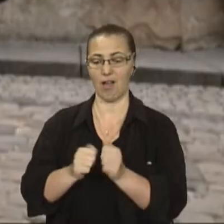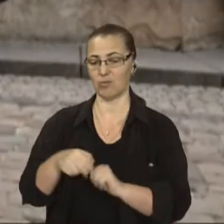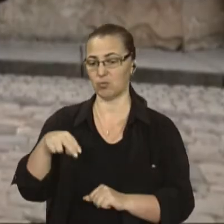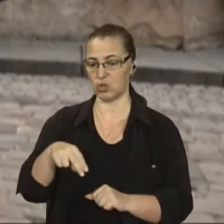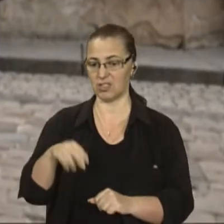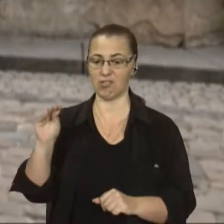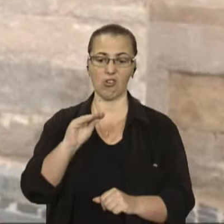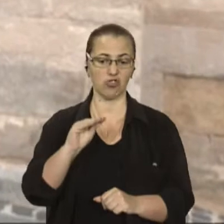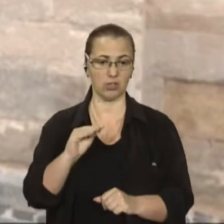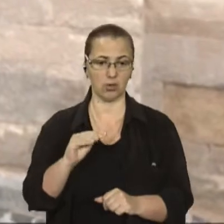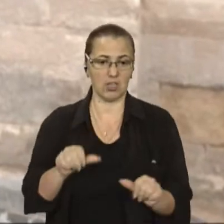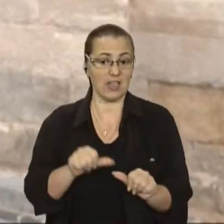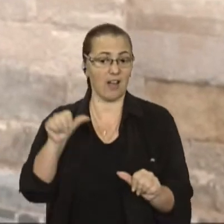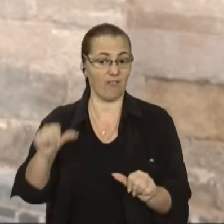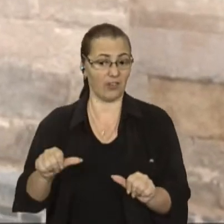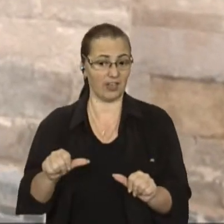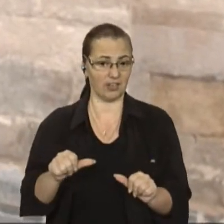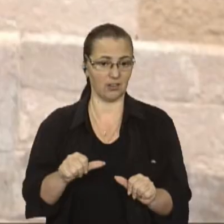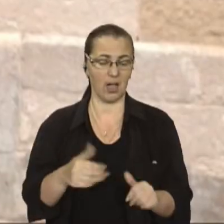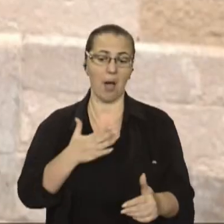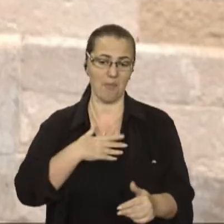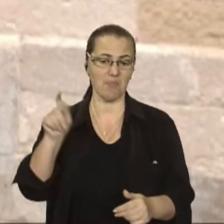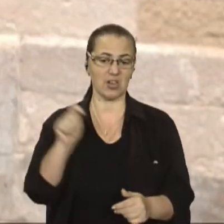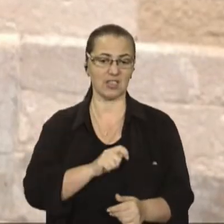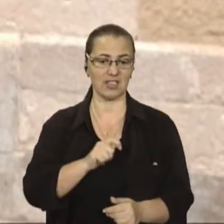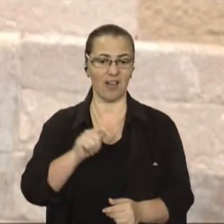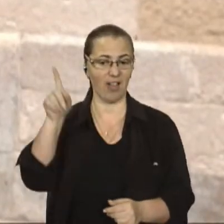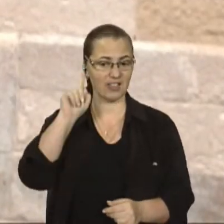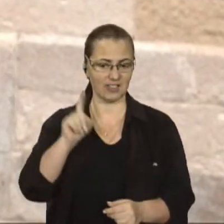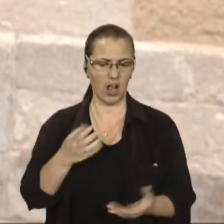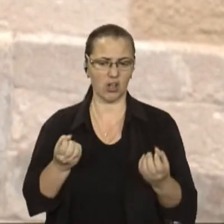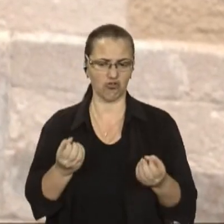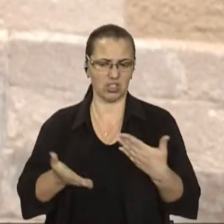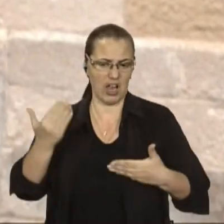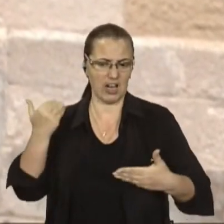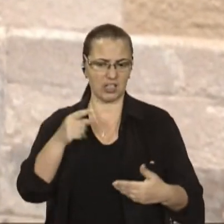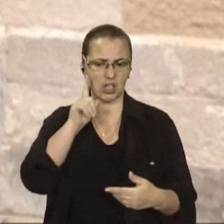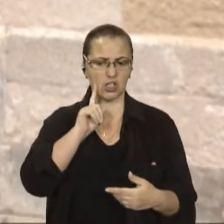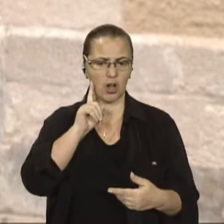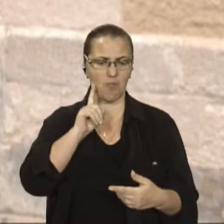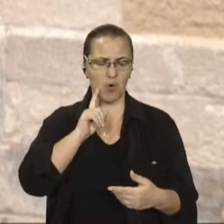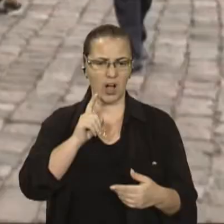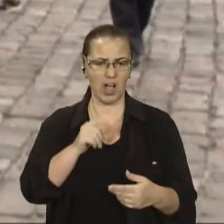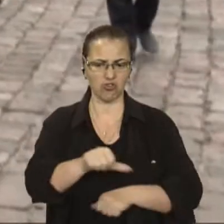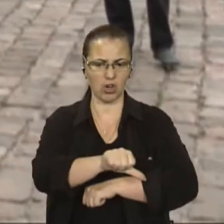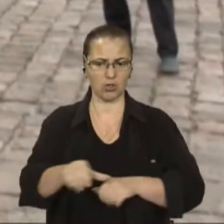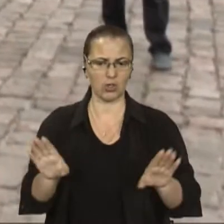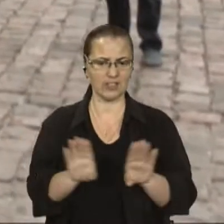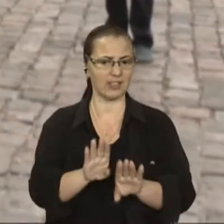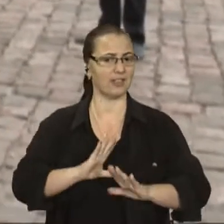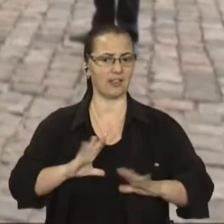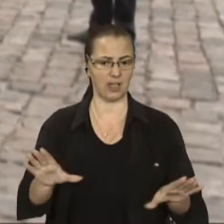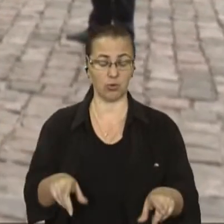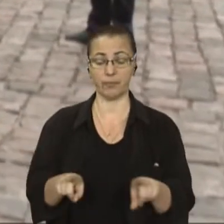І як виняток. Ми приїхали з Ізраїлю. Приїхали ще раніше, поки не закрили все. Гуляли тут. Саме така